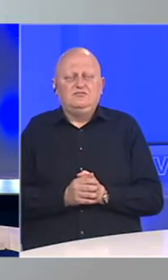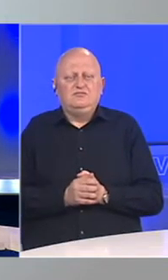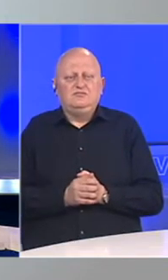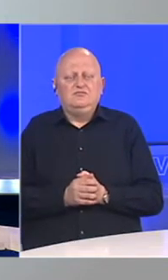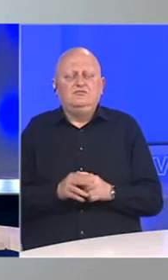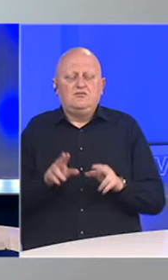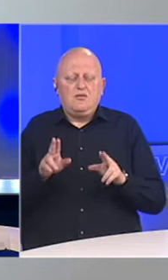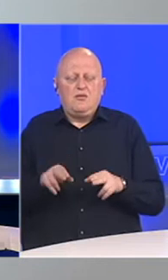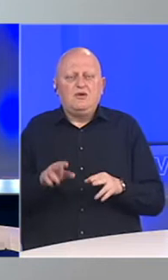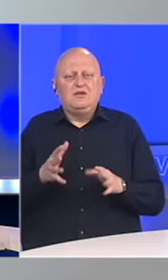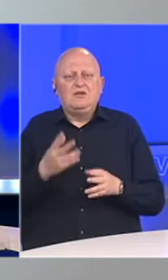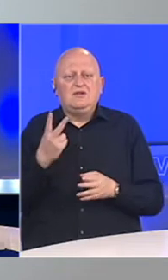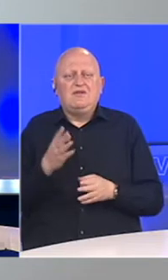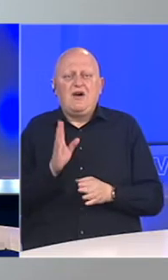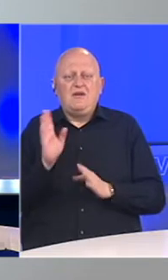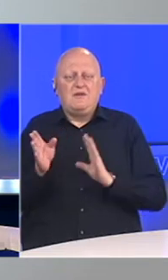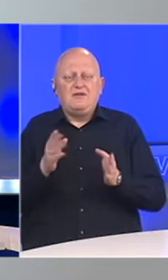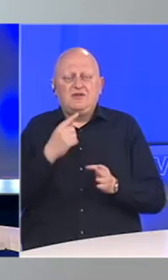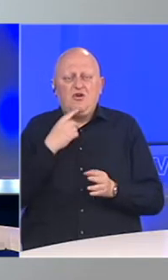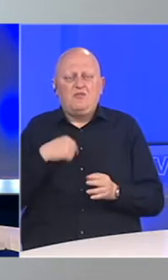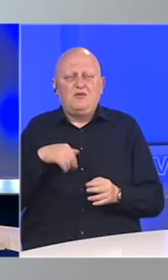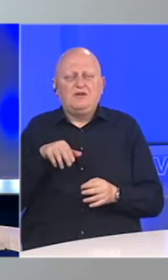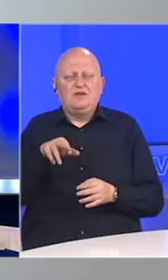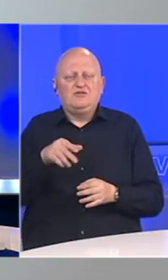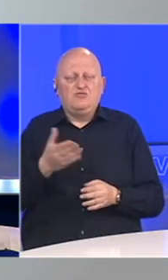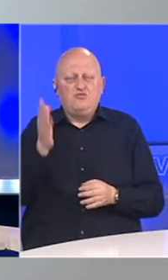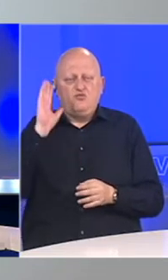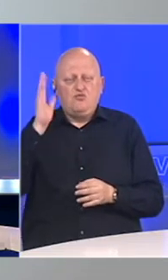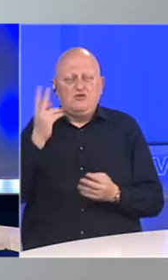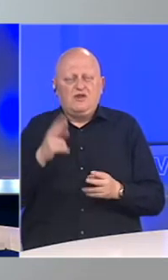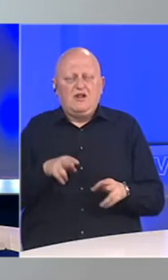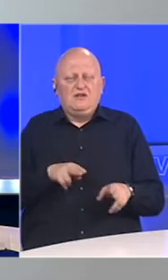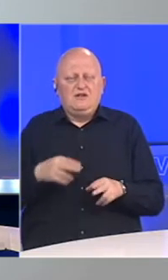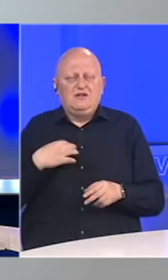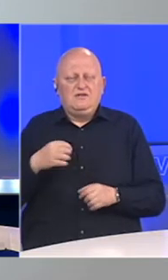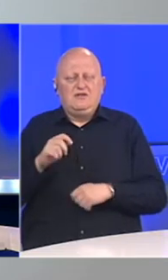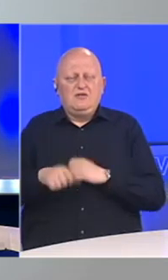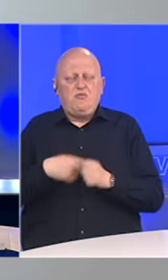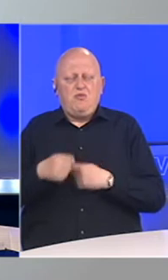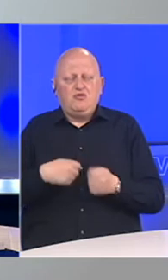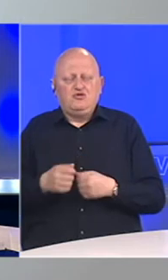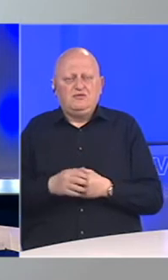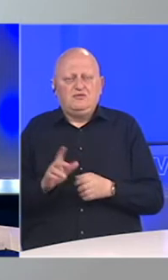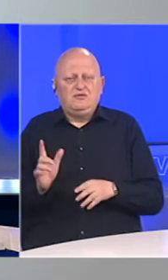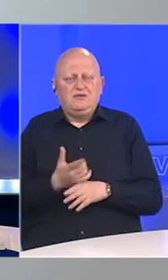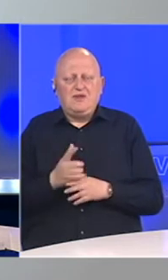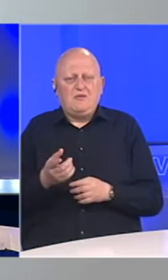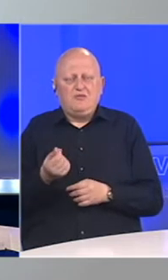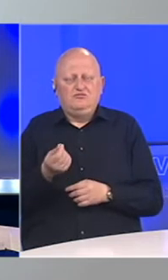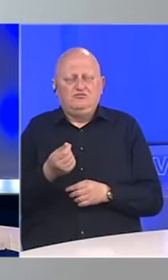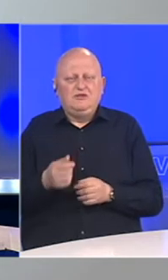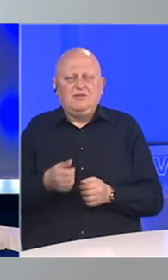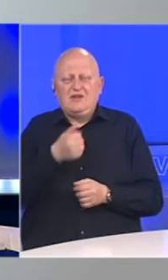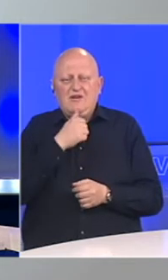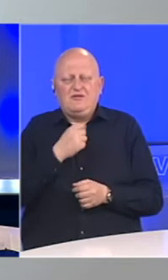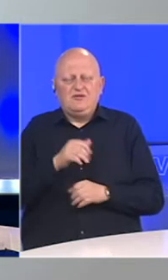Postoje neka dva pravca u kojima se mi krećemo budući da mi kao ministarstvo civilnih poslova nemamo sredstava za